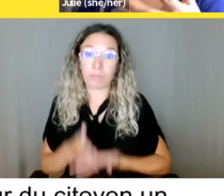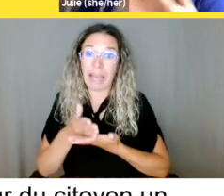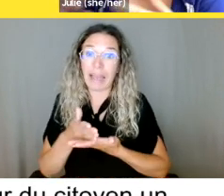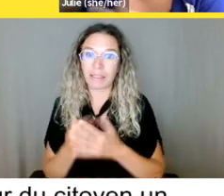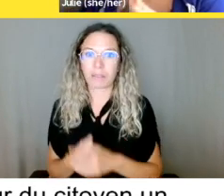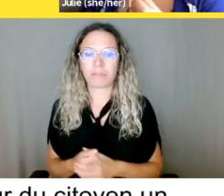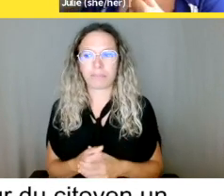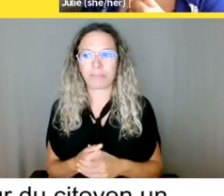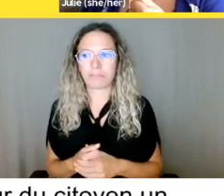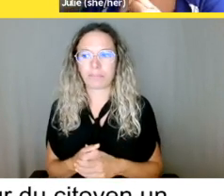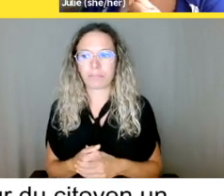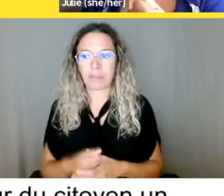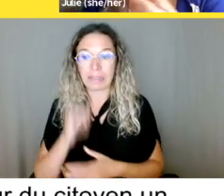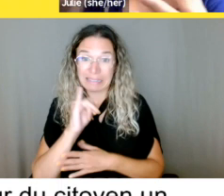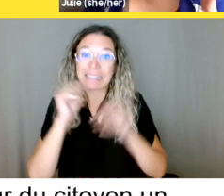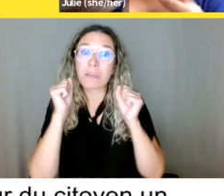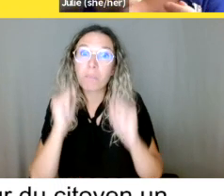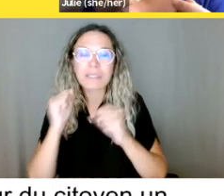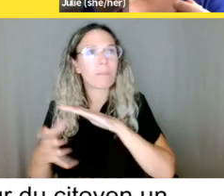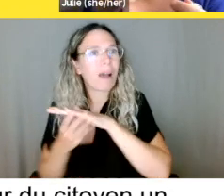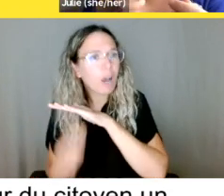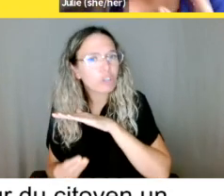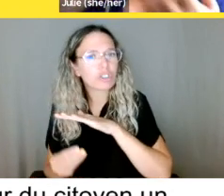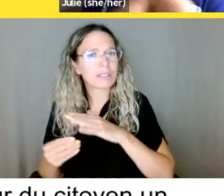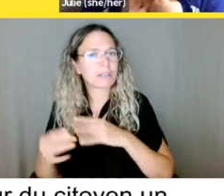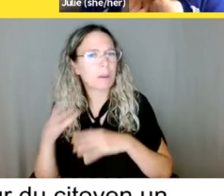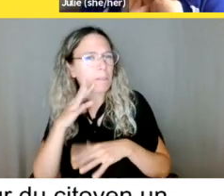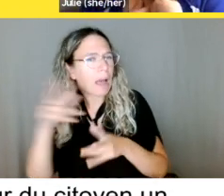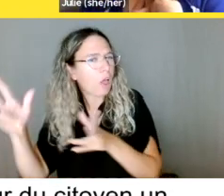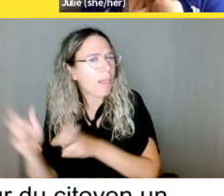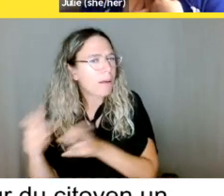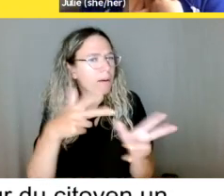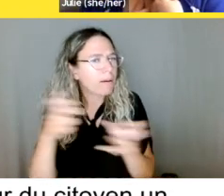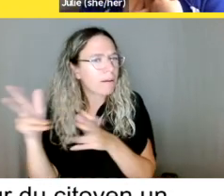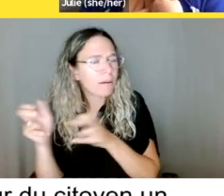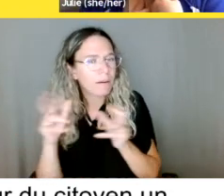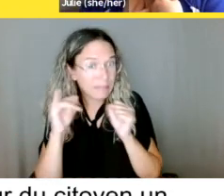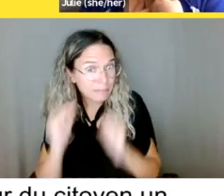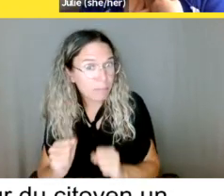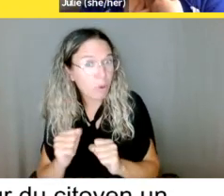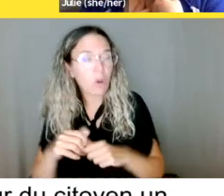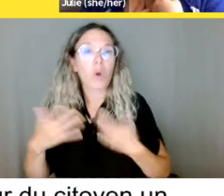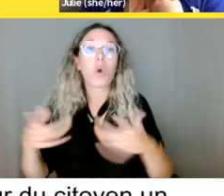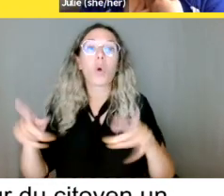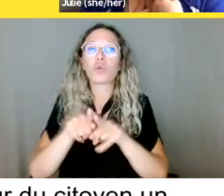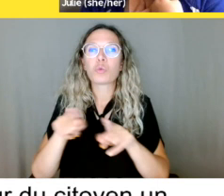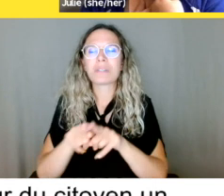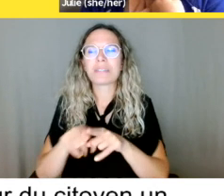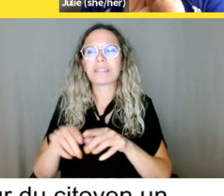et aussi faire un petit sommaire pour eux, ce que moi, j'ai trouvé personnellement très...